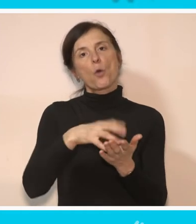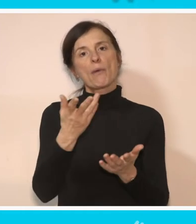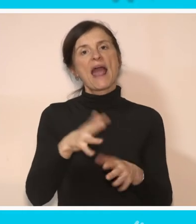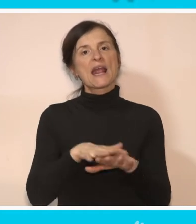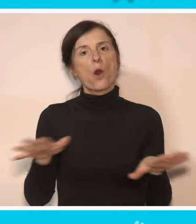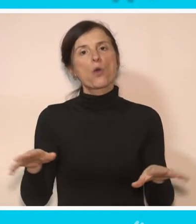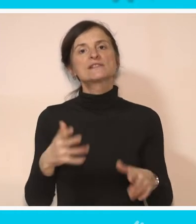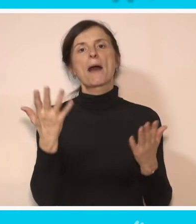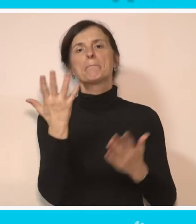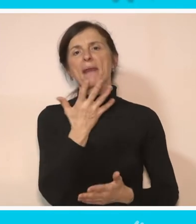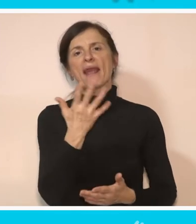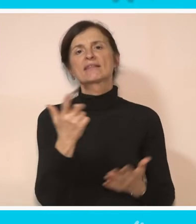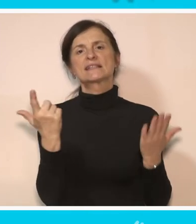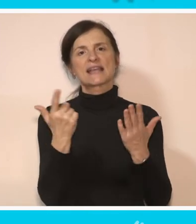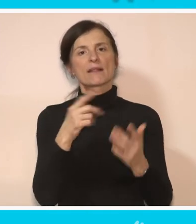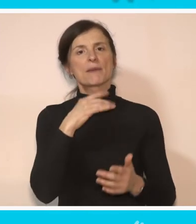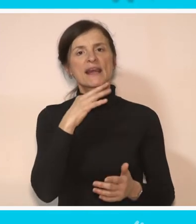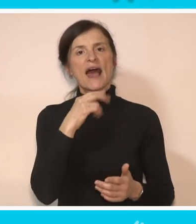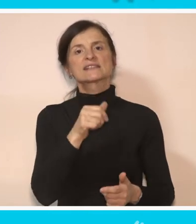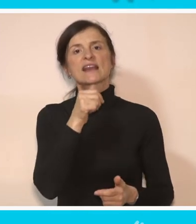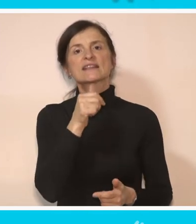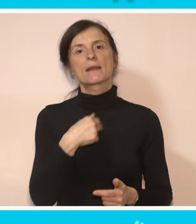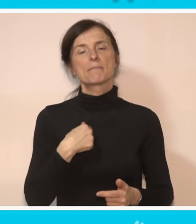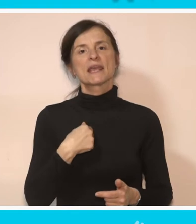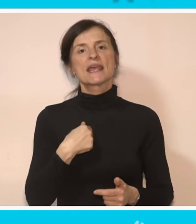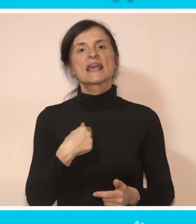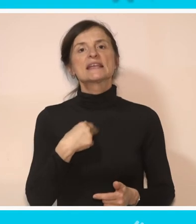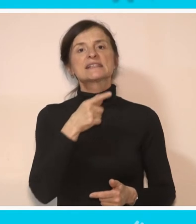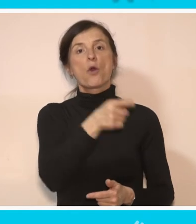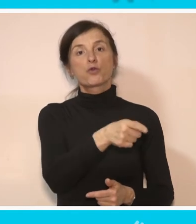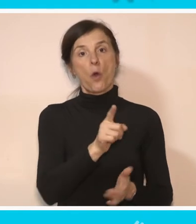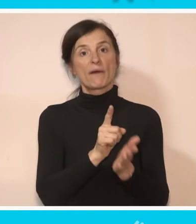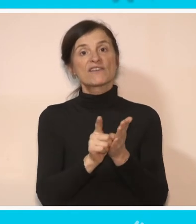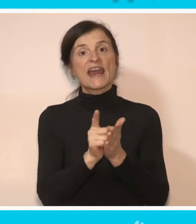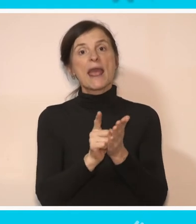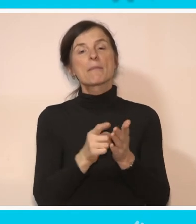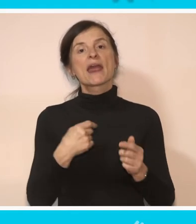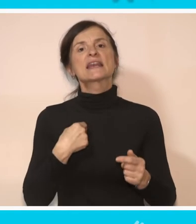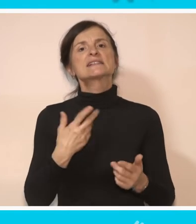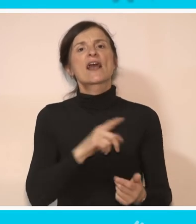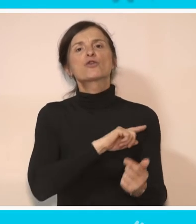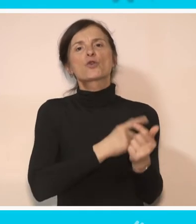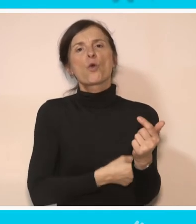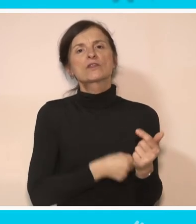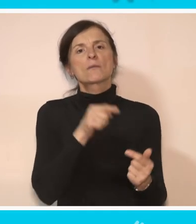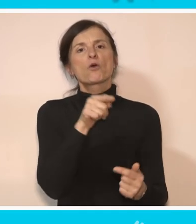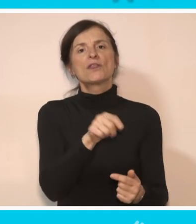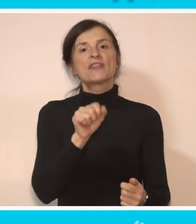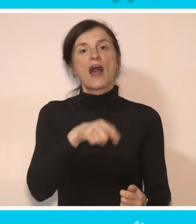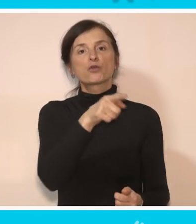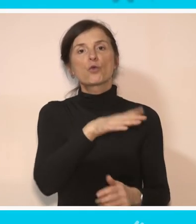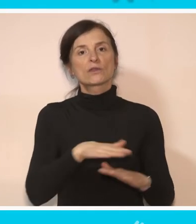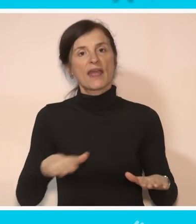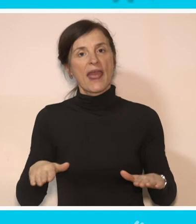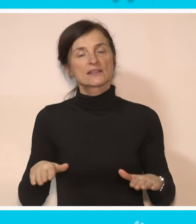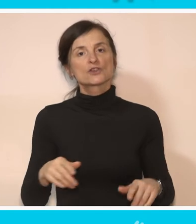dolaze u petom, sedmom razredu i naravno mi se i u tom periodu negde svojski trudimo da tu